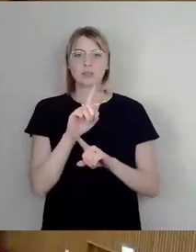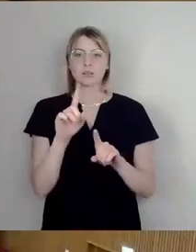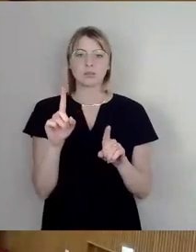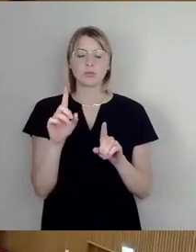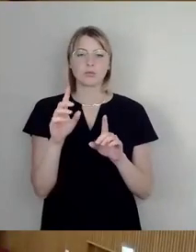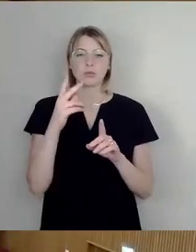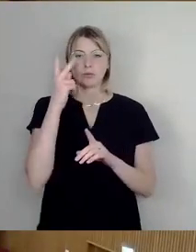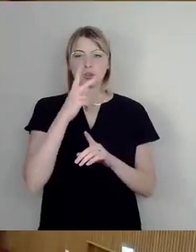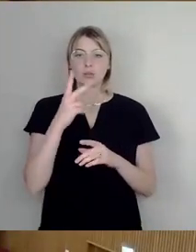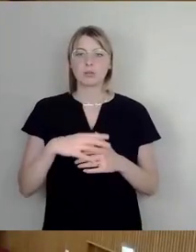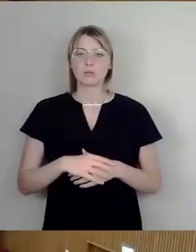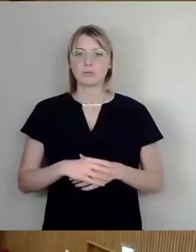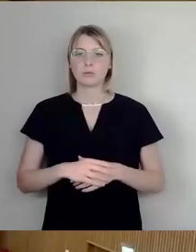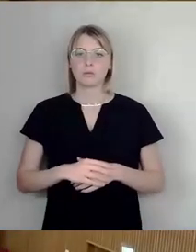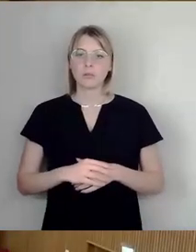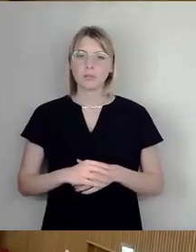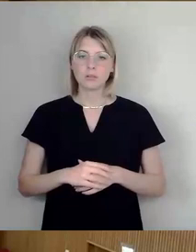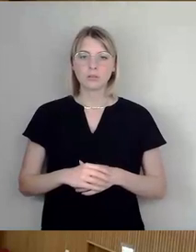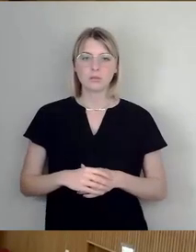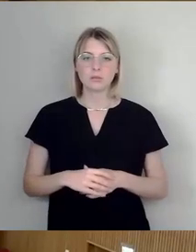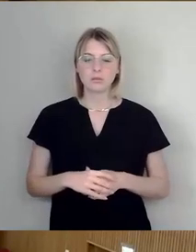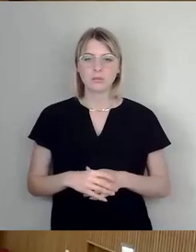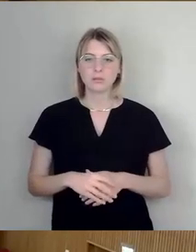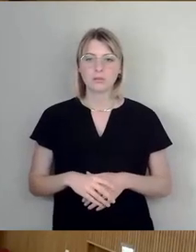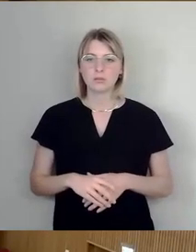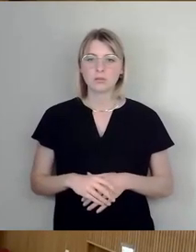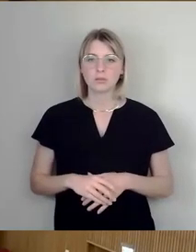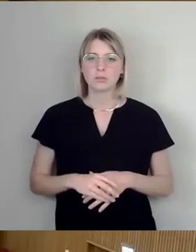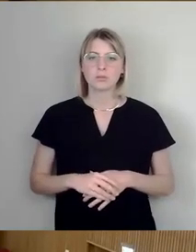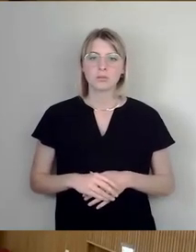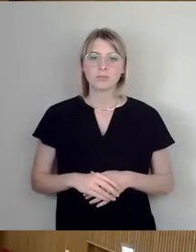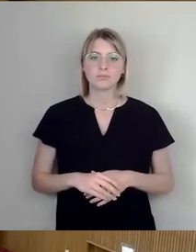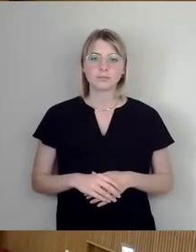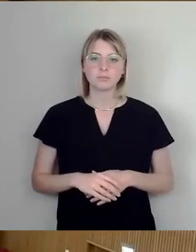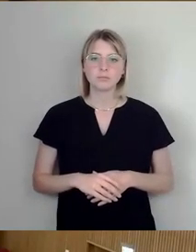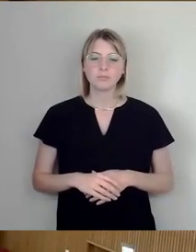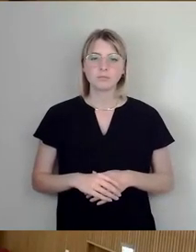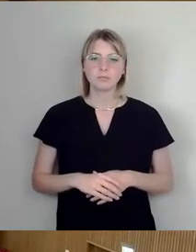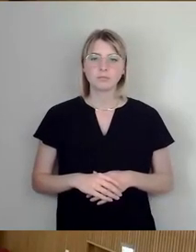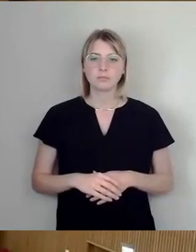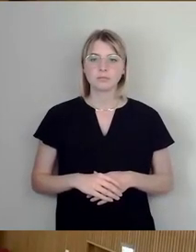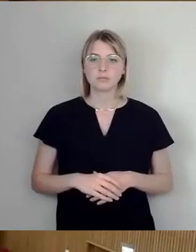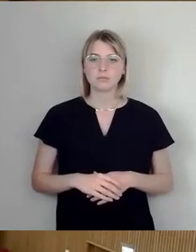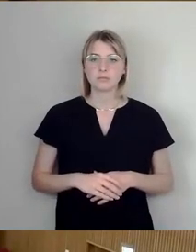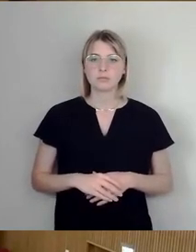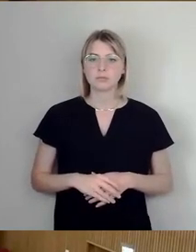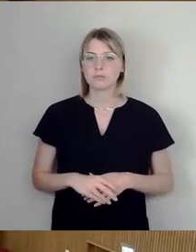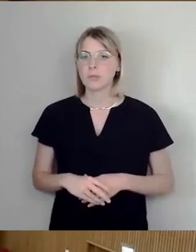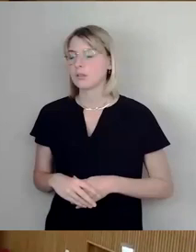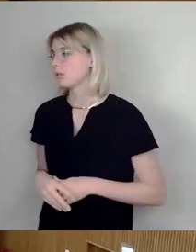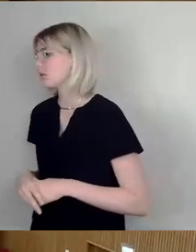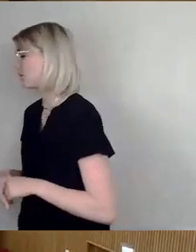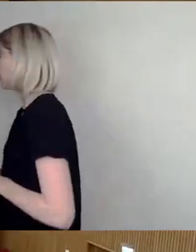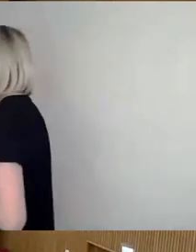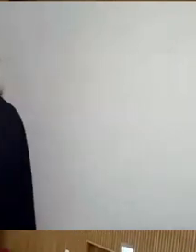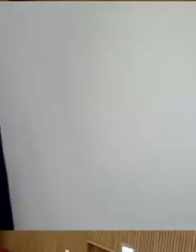So, bevor wir jetzt weitermachen, Herr Dr. Schulte-Wissermann kommt schon mal nach vorne. Ich würde mal alle bitten, es gab heute zahlreiche